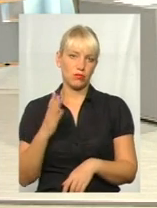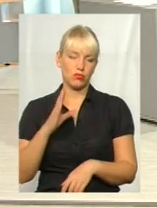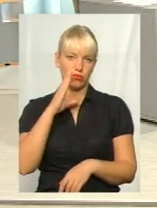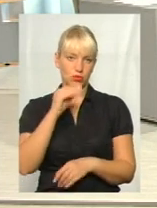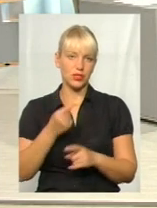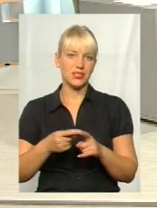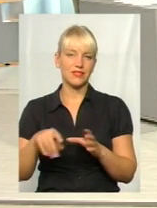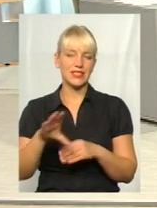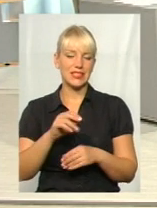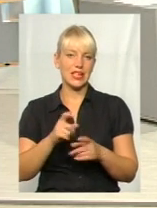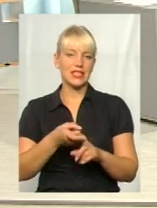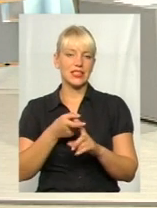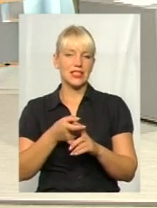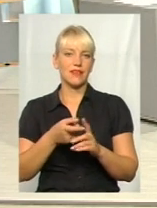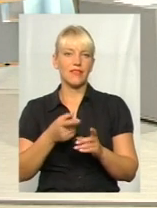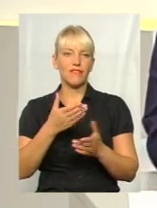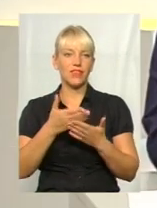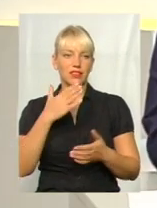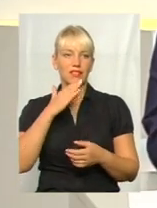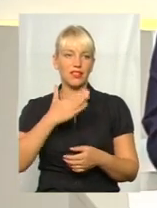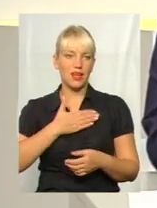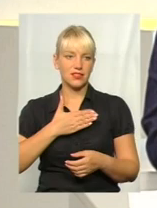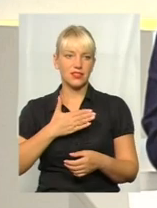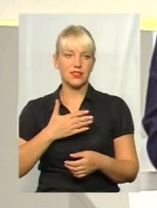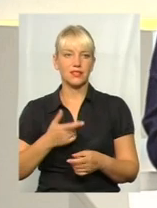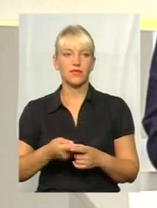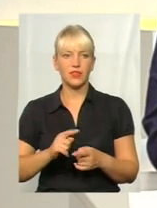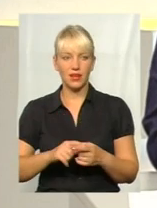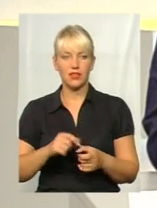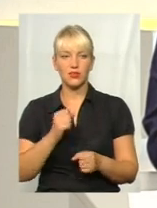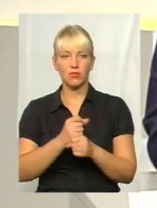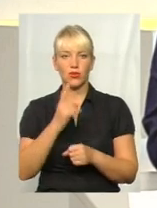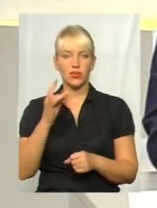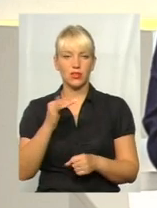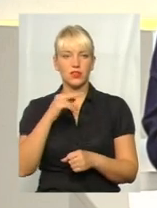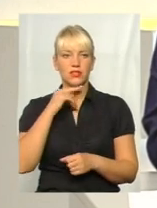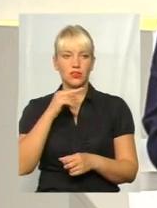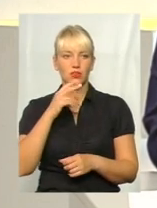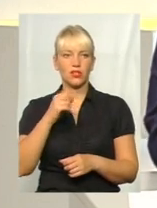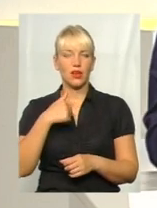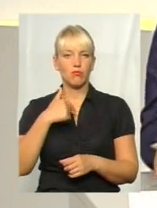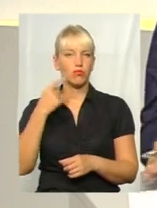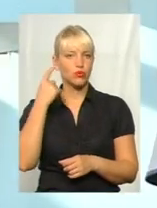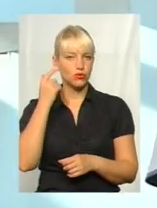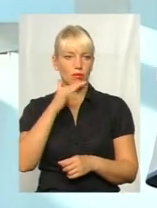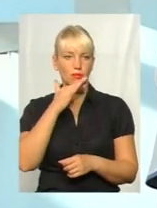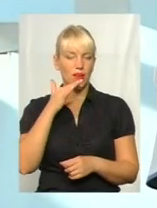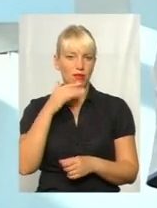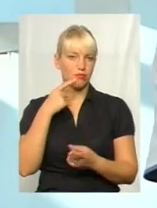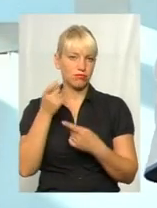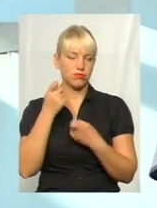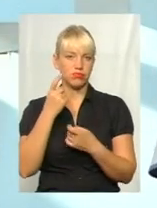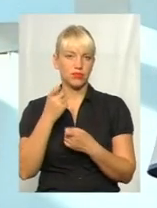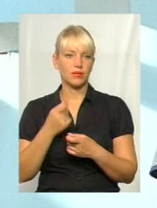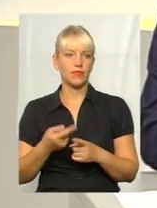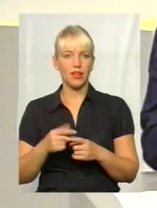все залежить від нашого з вами менталітету. Ну, я один раз зробила зауваження, то я почула дуже багато неадекватних слів у свою сторону,